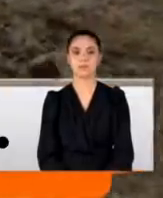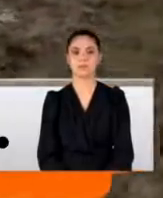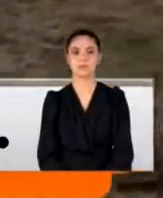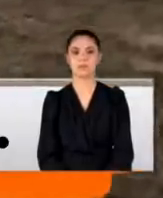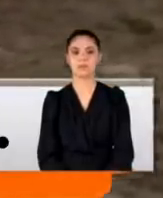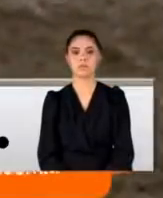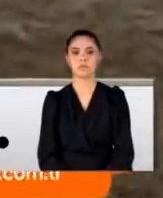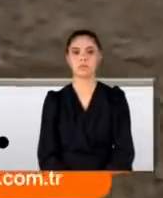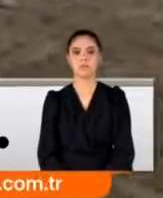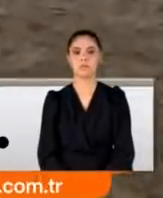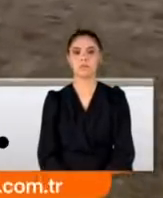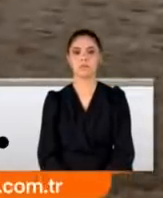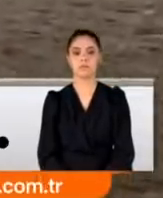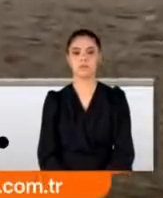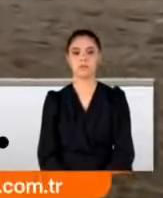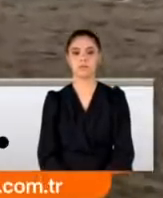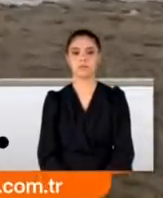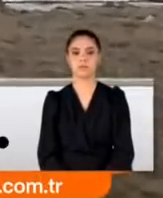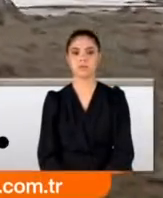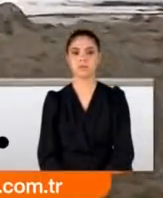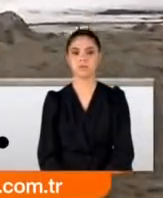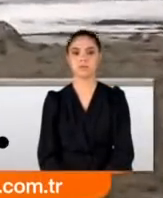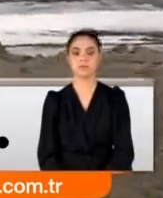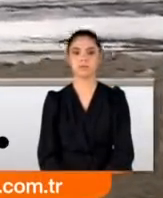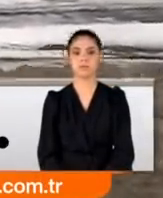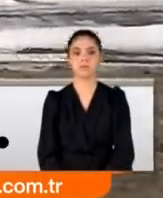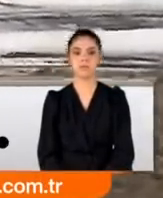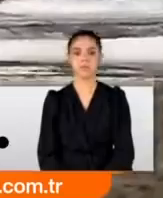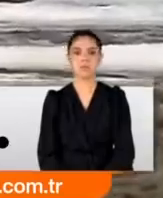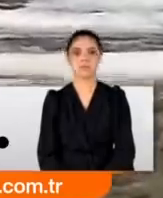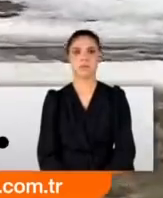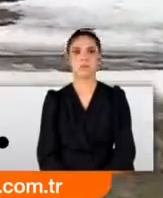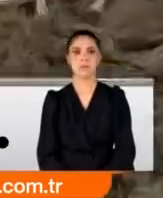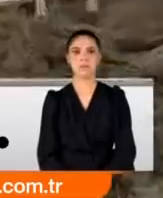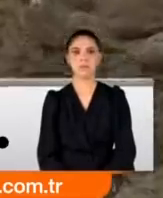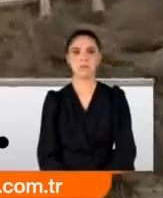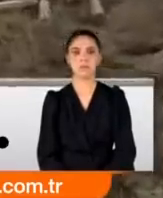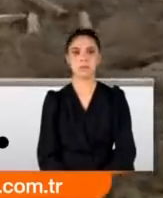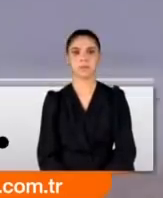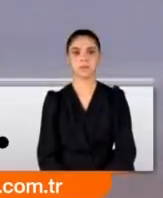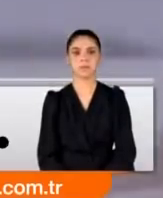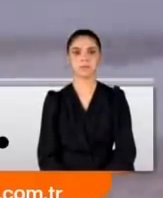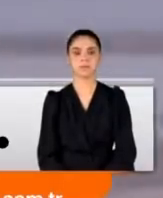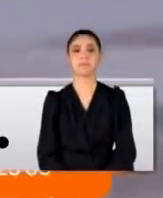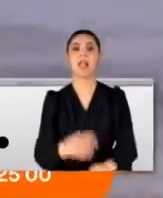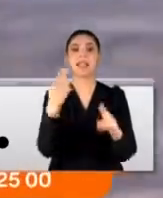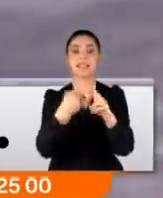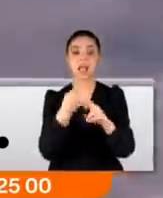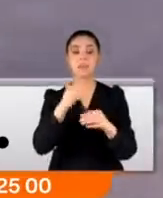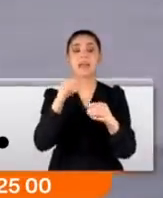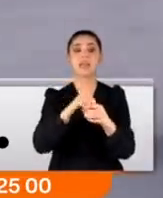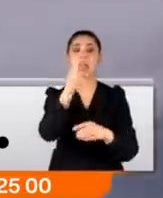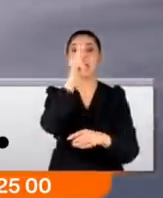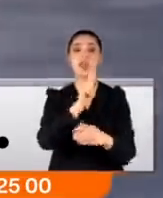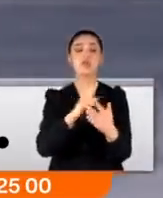en uzaktaki ise 1100 metre bulunuyor ve komandolar hedefleri başarılı bir şekilde vuruyor. Tatbikatta 200